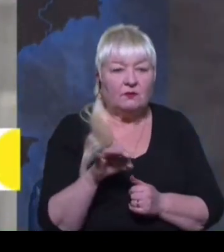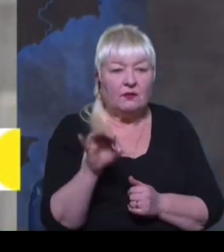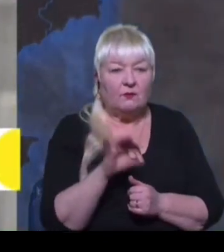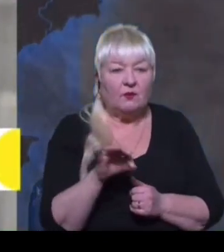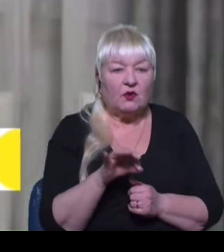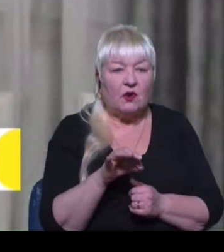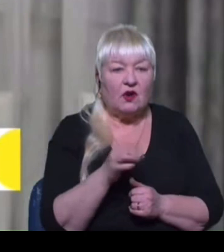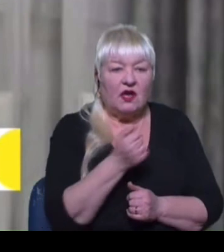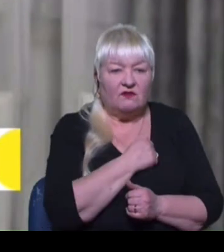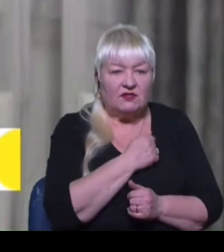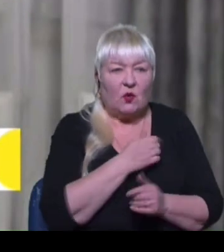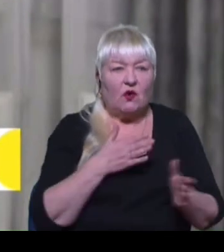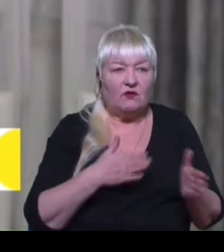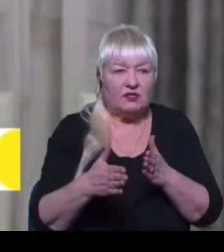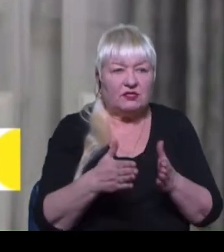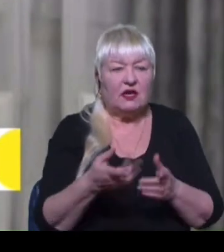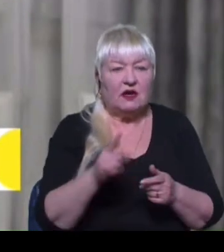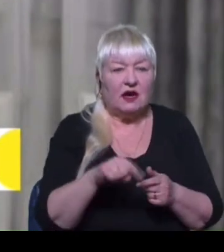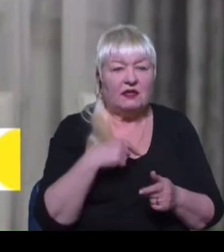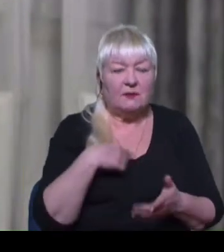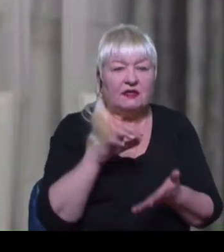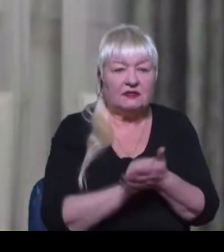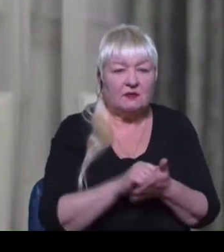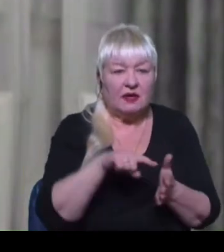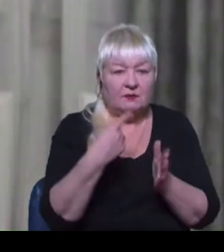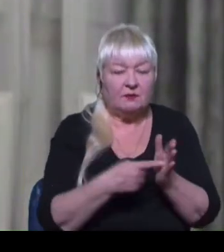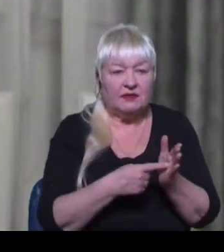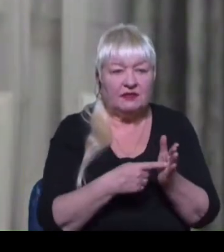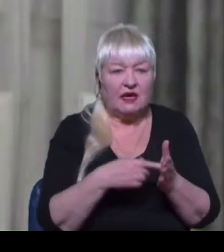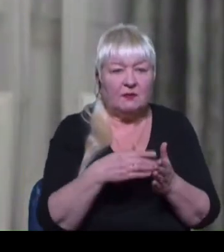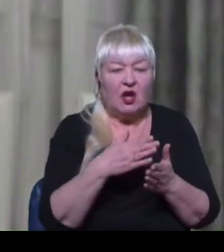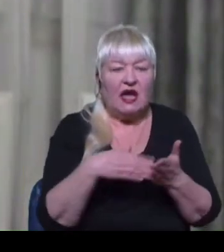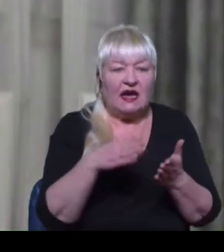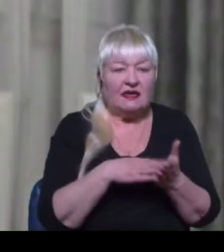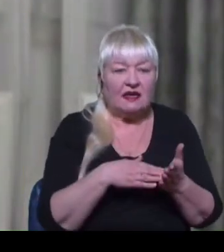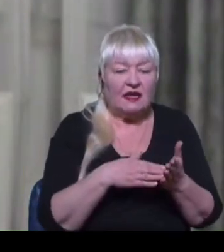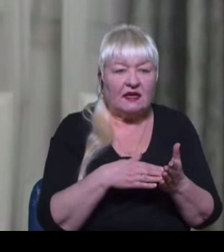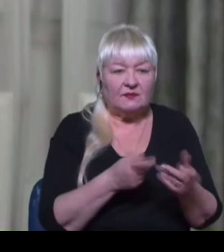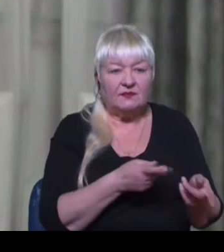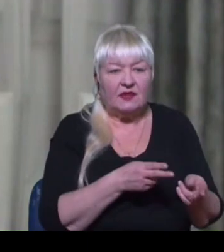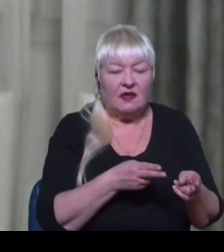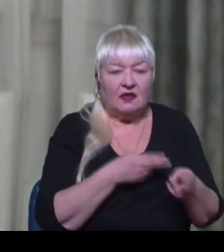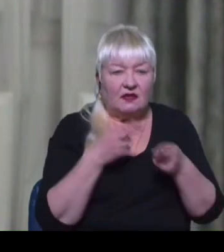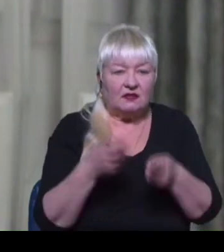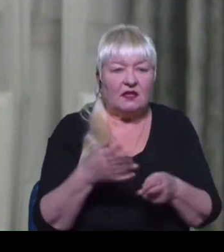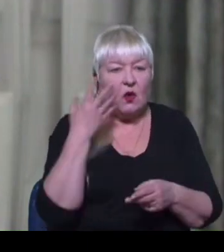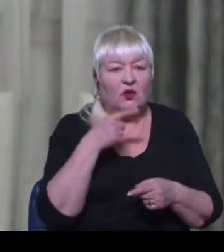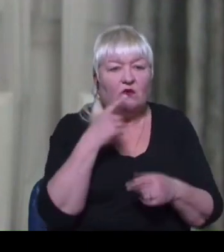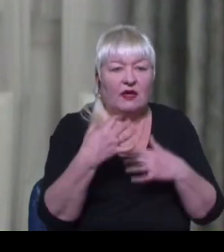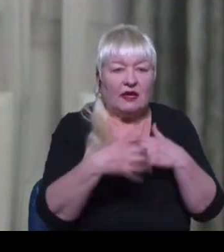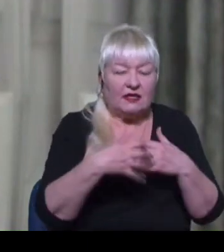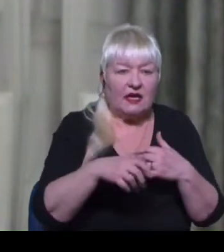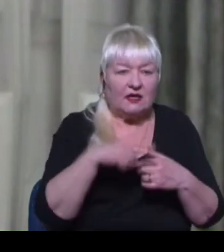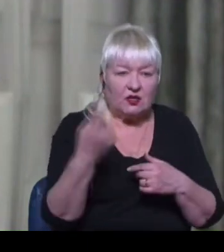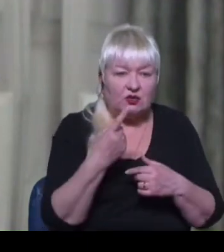шлях, але ми займаємося питанням реінтеграції. Коли відбувалася деокупація, до прикладу, на Херсонщині чи на